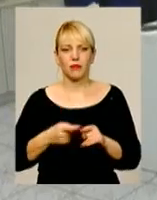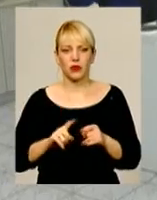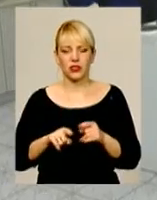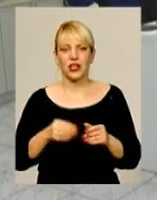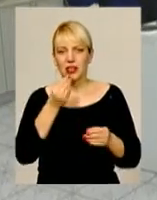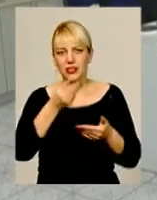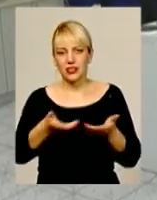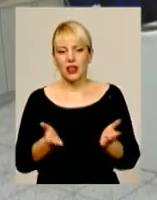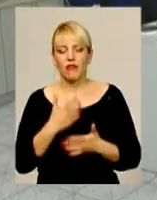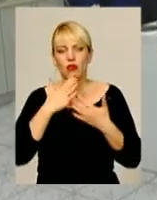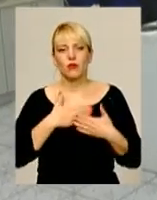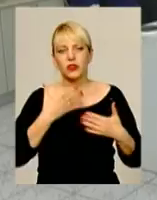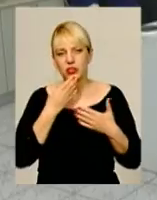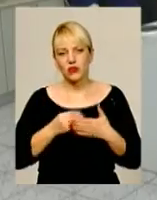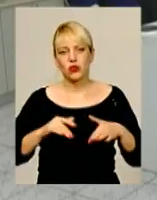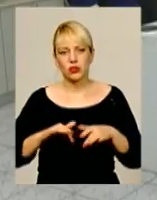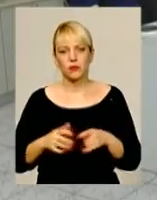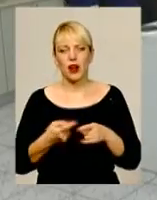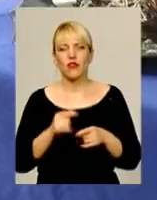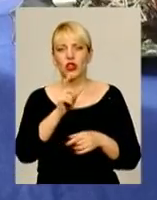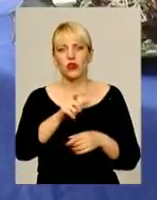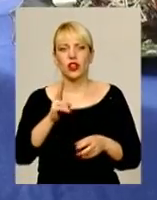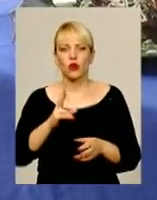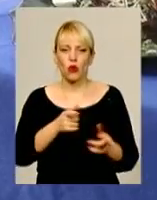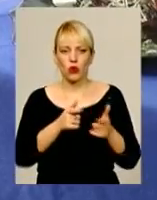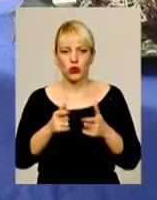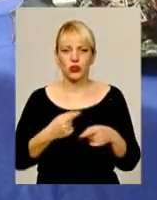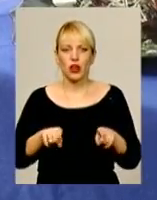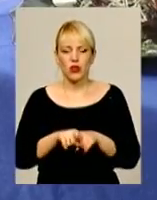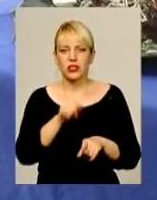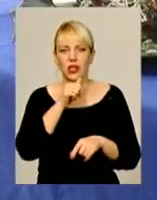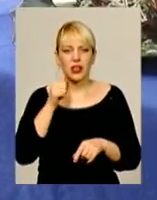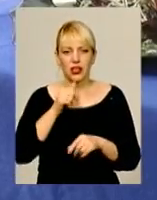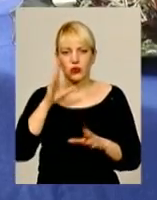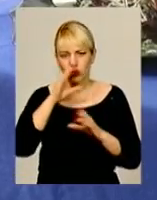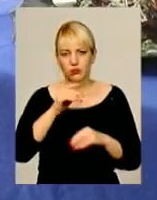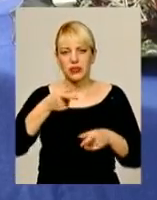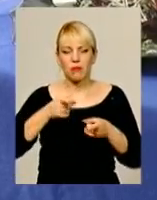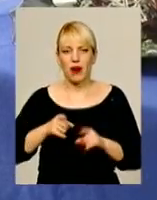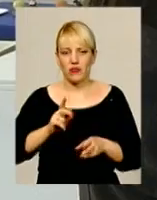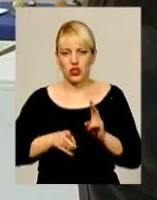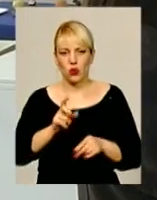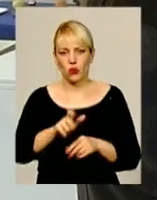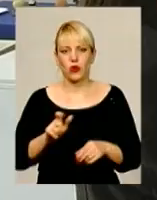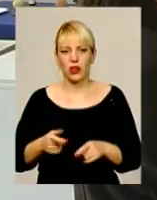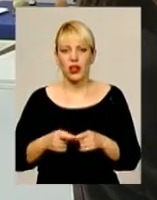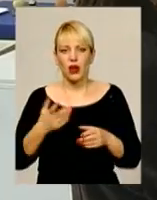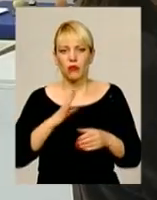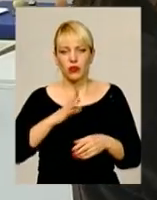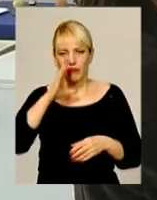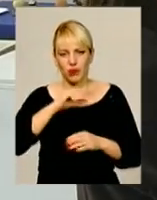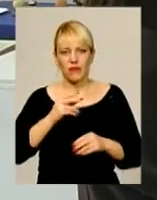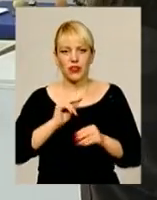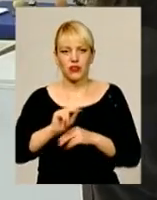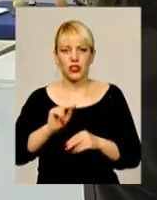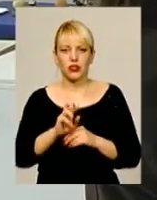Любити свою справу та тих, для кого готуєш. Ось секрет успіху справжніх кухарів. Бути вправними на кухні студентів вчить Олена